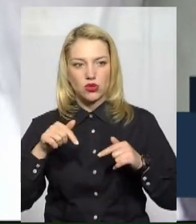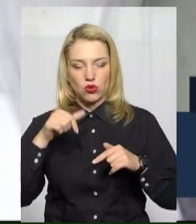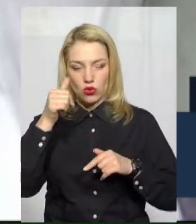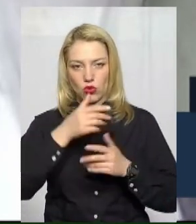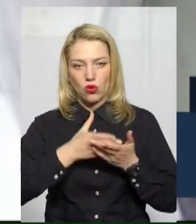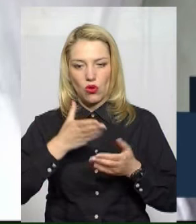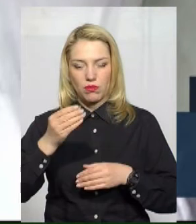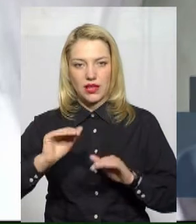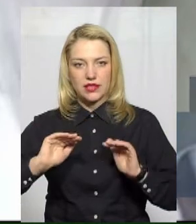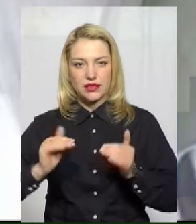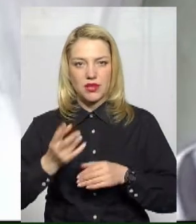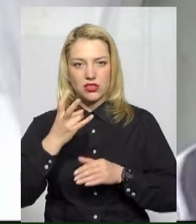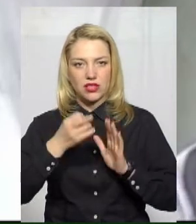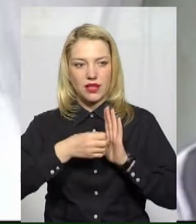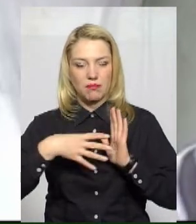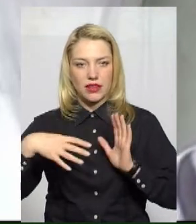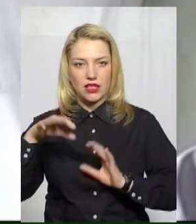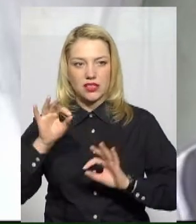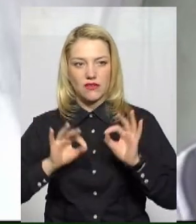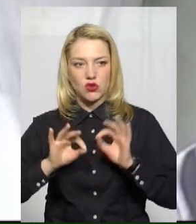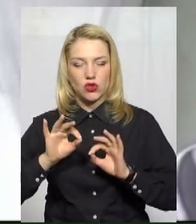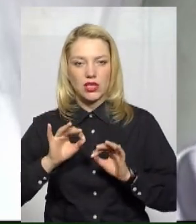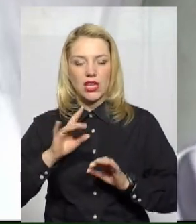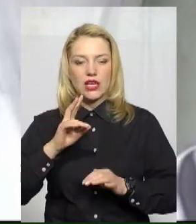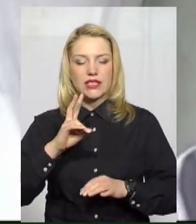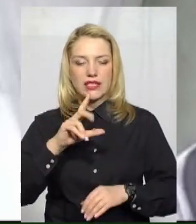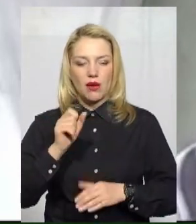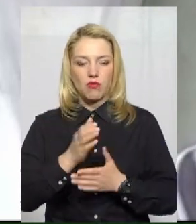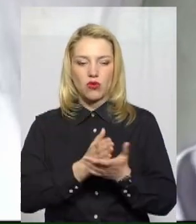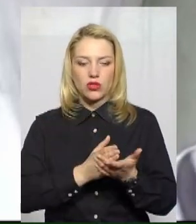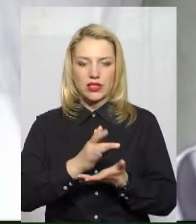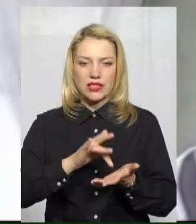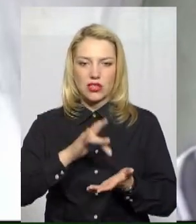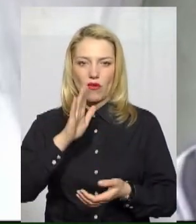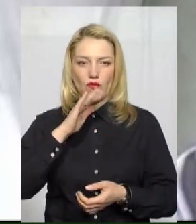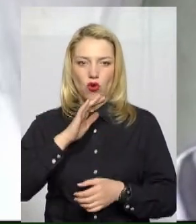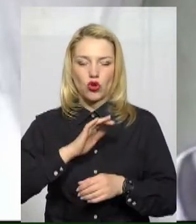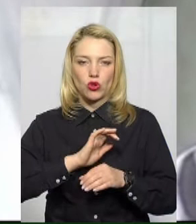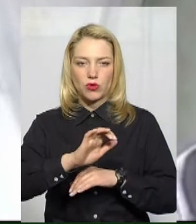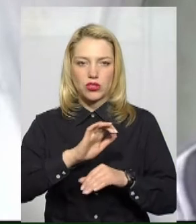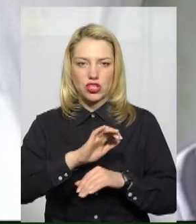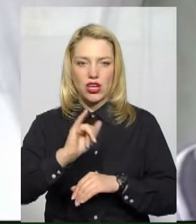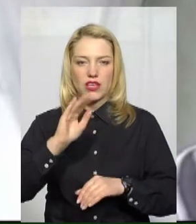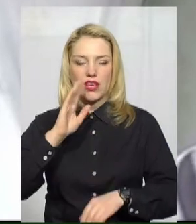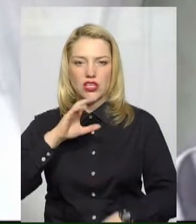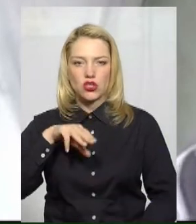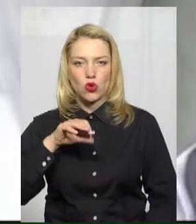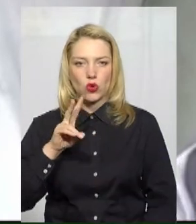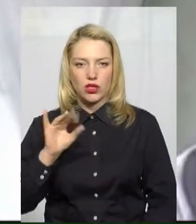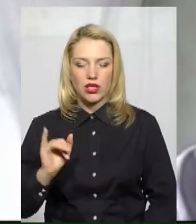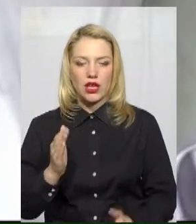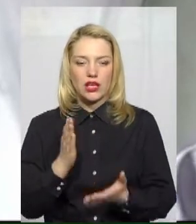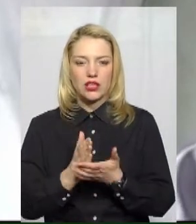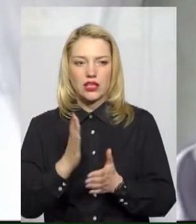15%. За послуги централізованого водопостачання і за послуги централізованого водовідведення. І складають лише 59%.